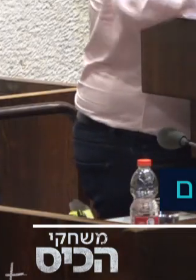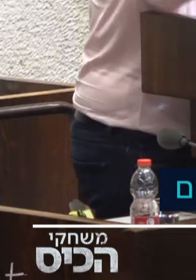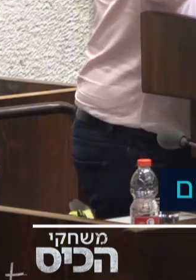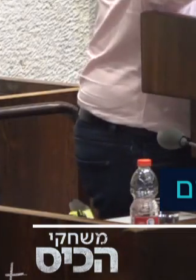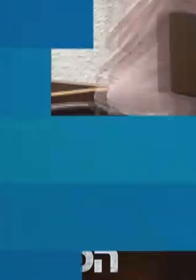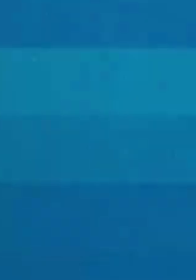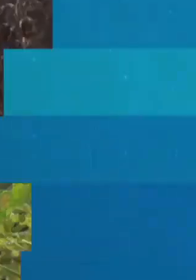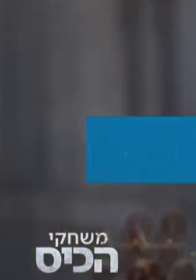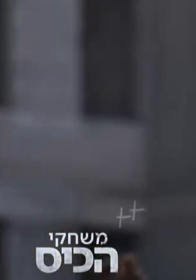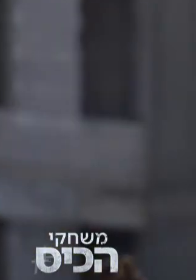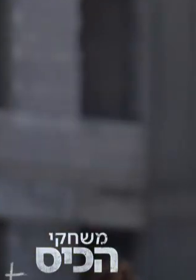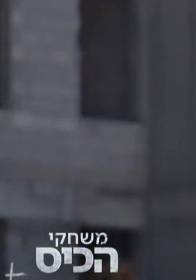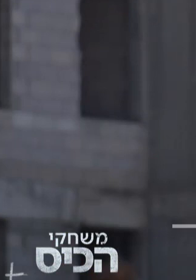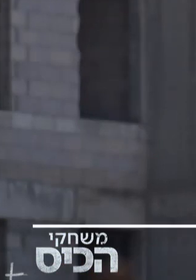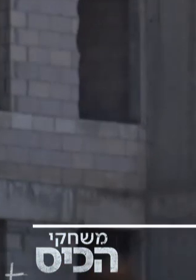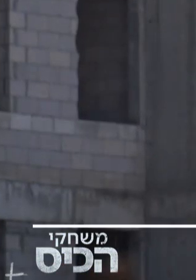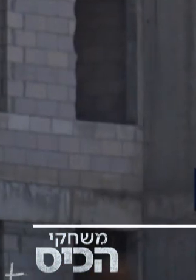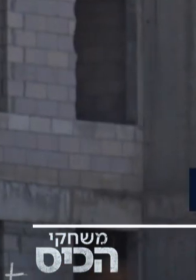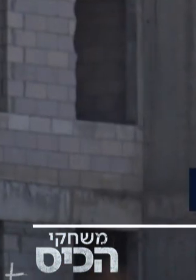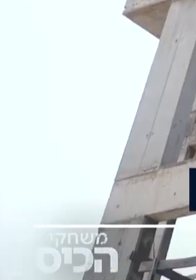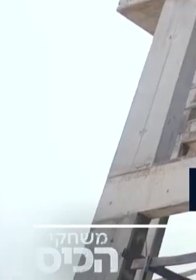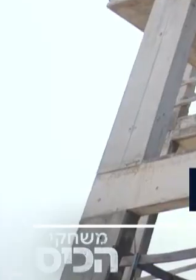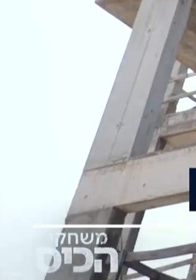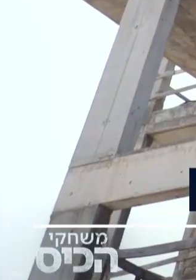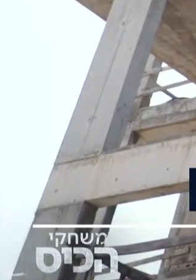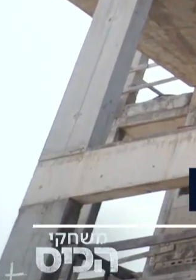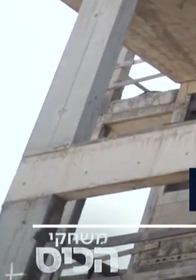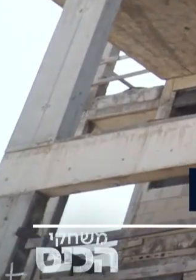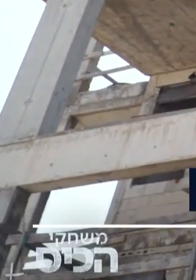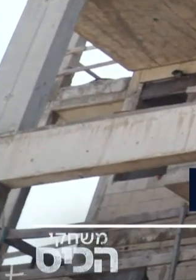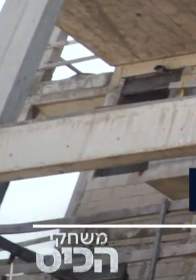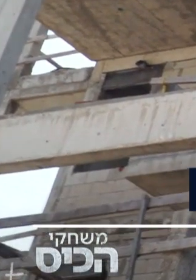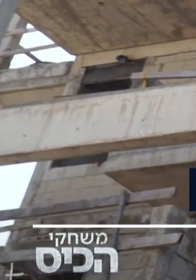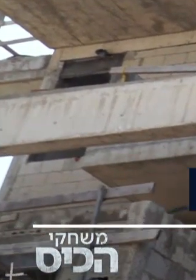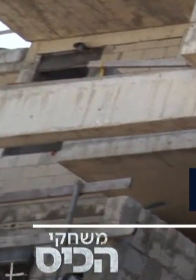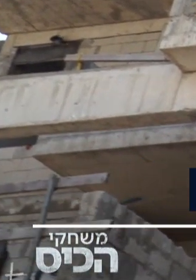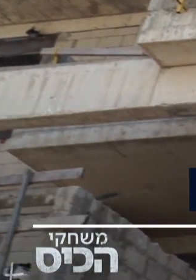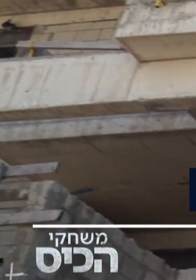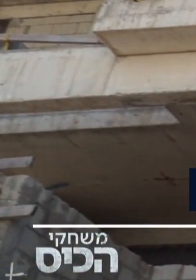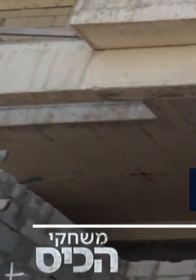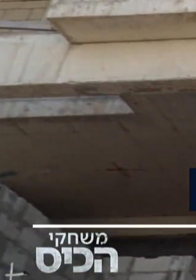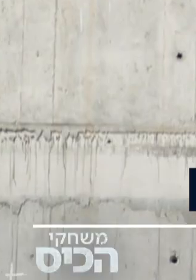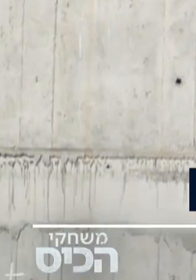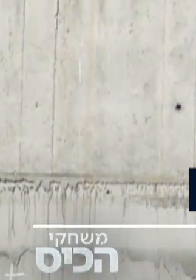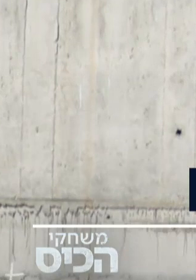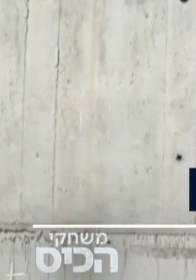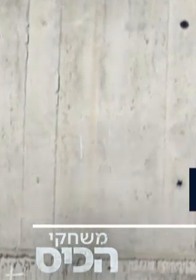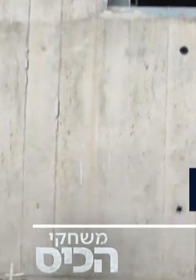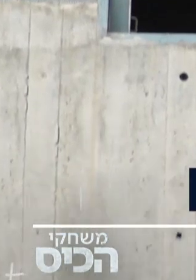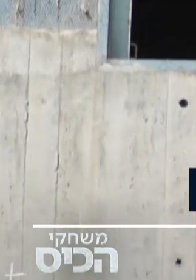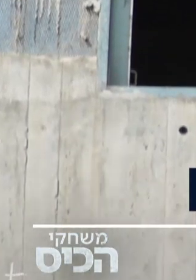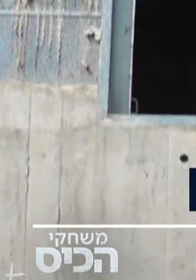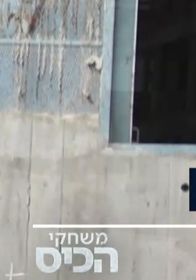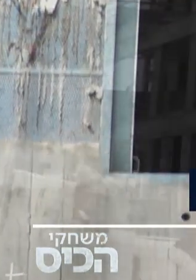תתפזר עד אז. המגפה לא עצרה את הביקוש לדירות, היא אפילו מקפיצה אותו. מחירת הדירות